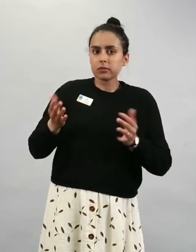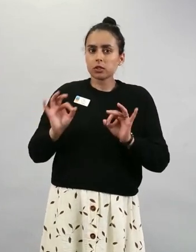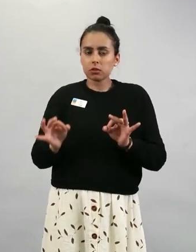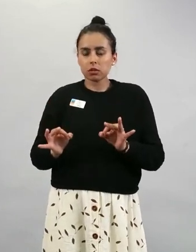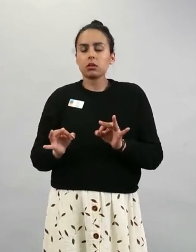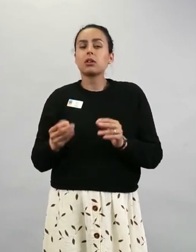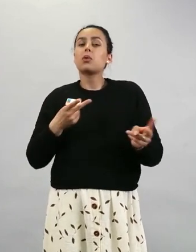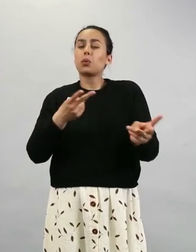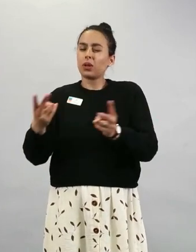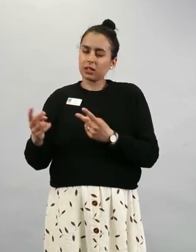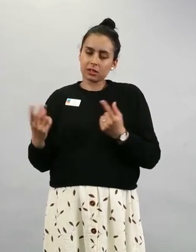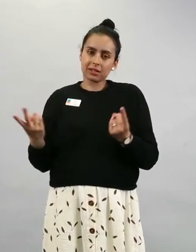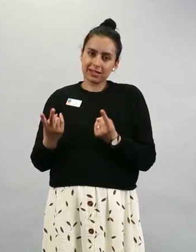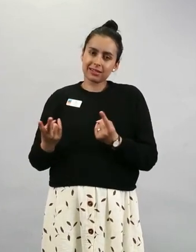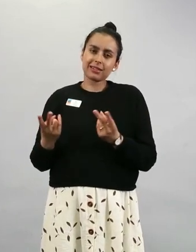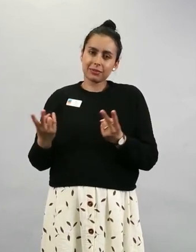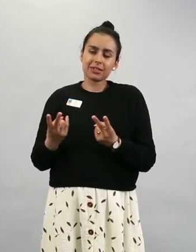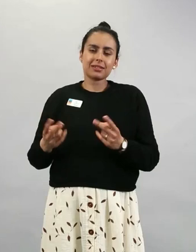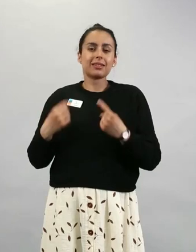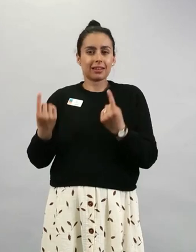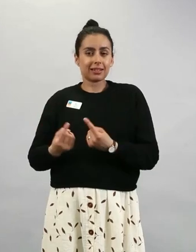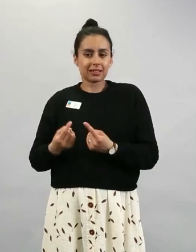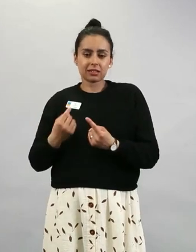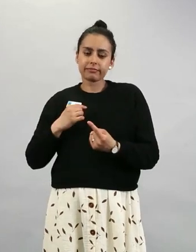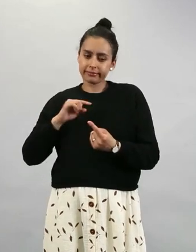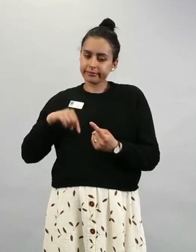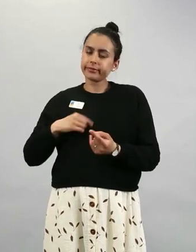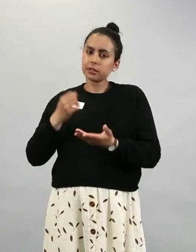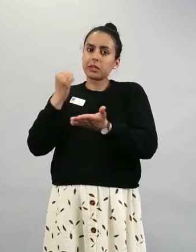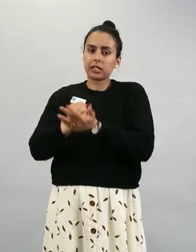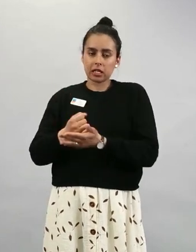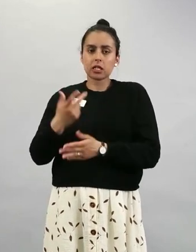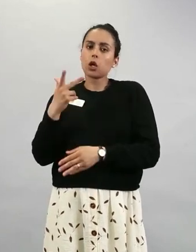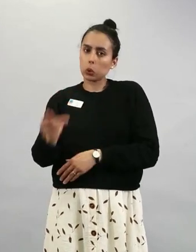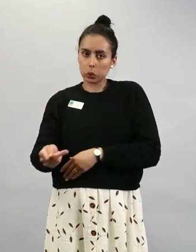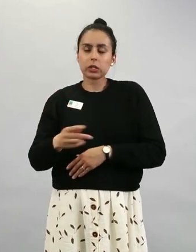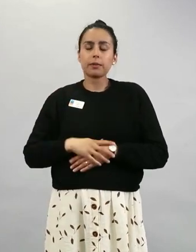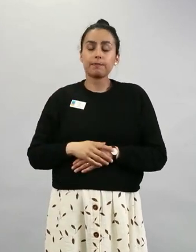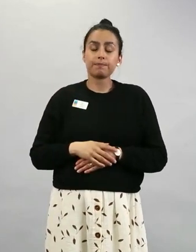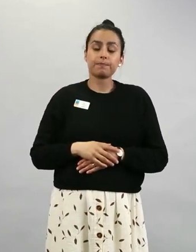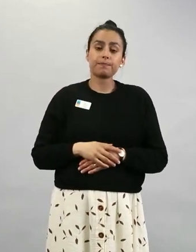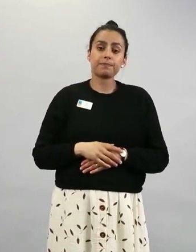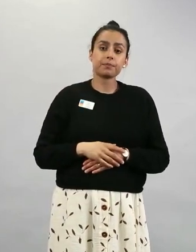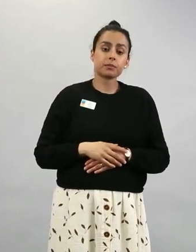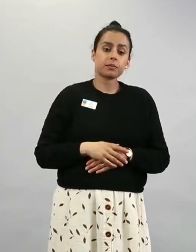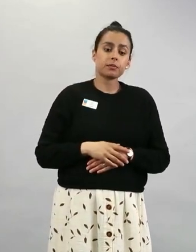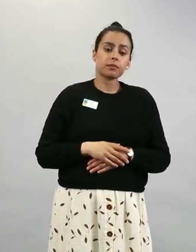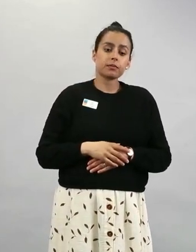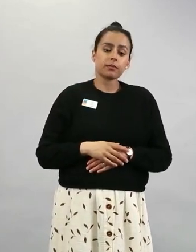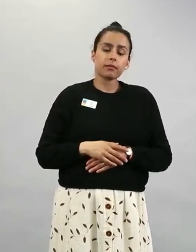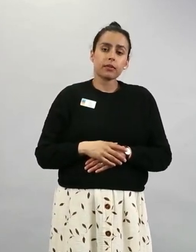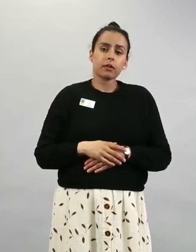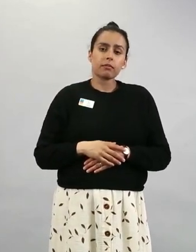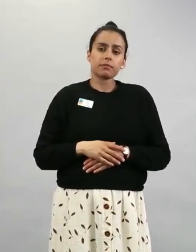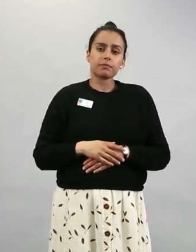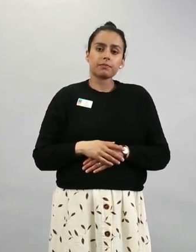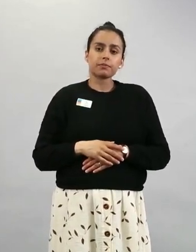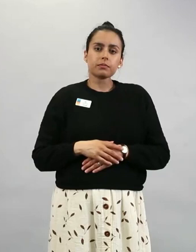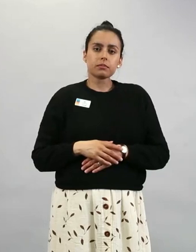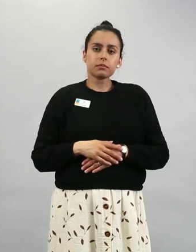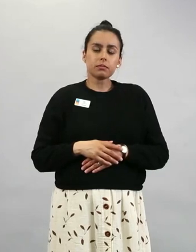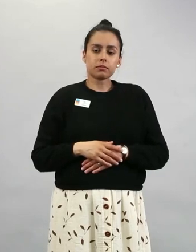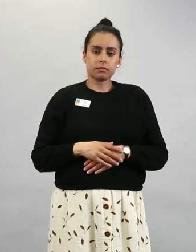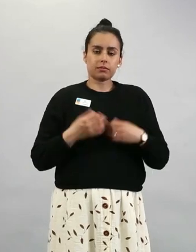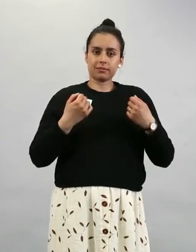päädytään rokottamaan. Näissä tehotutkimuksissa, jotka ovat tämän